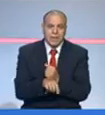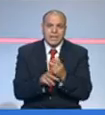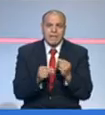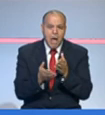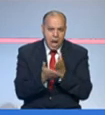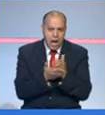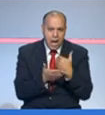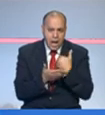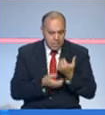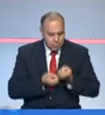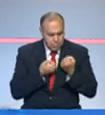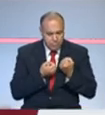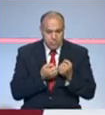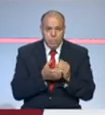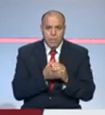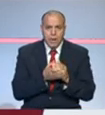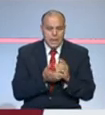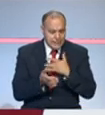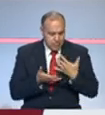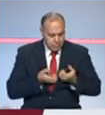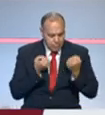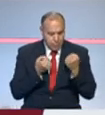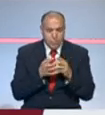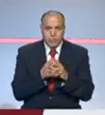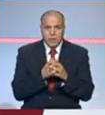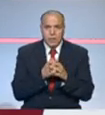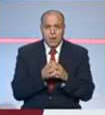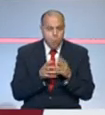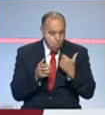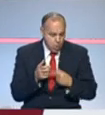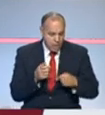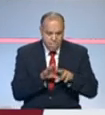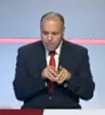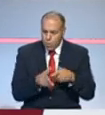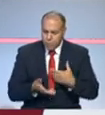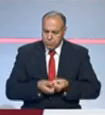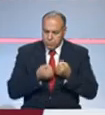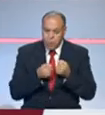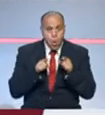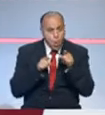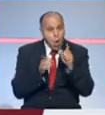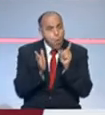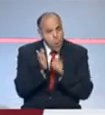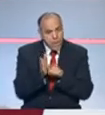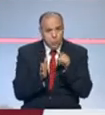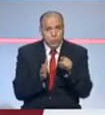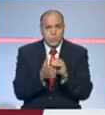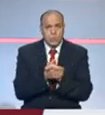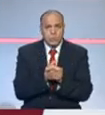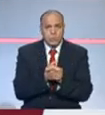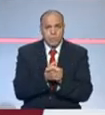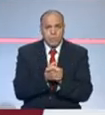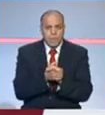هو حق لكي تمنع روحك وتمنع صحتك وتمنع أولادك كما زاد هو واجب عليك لأن